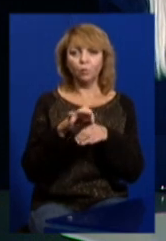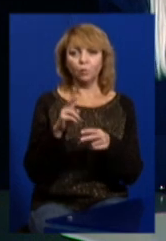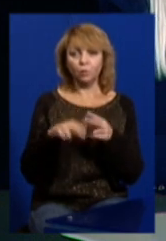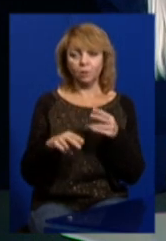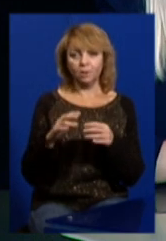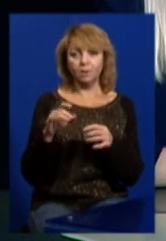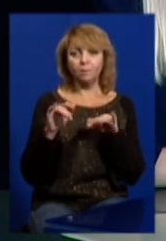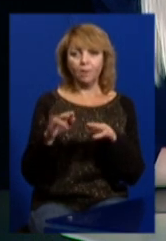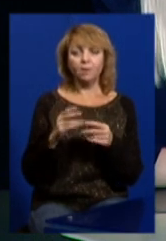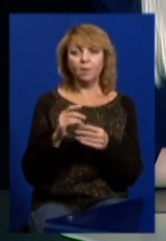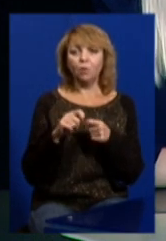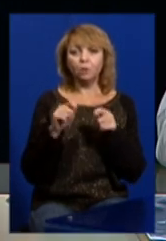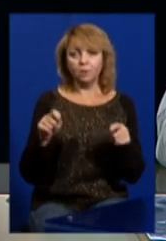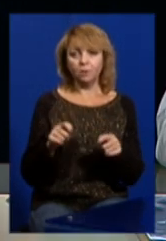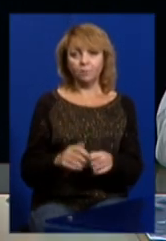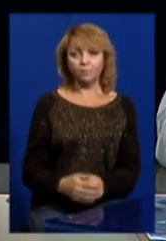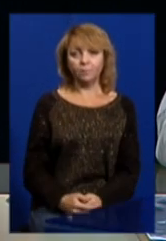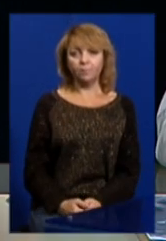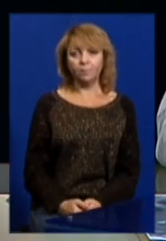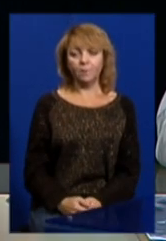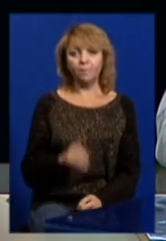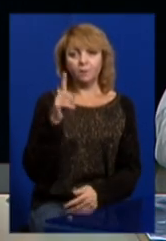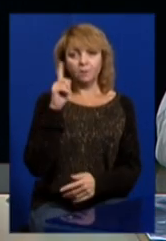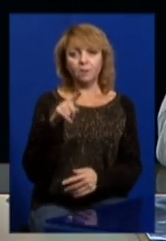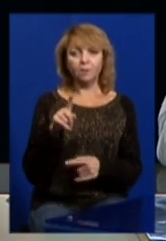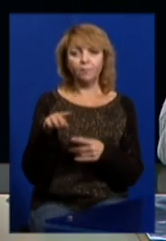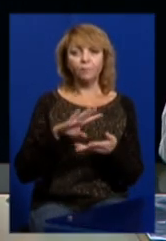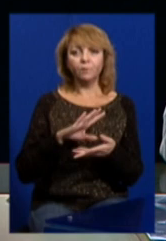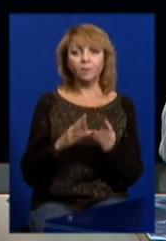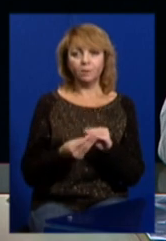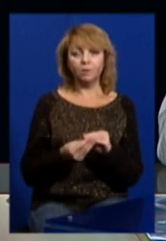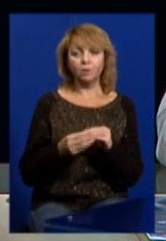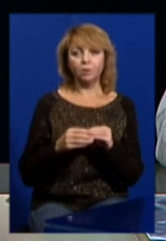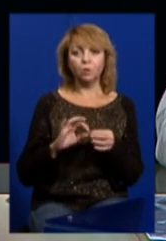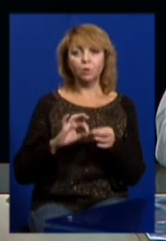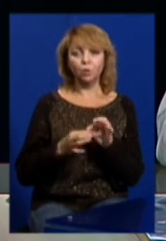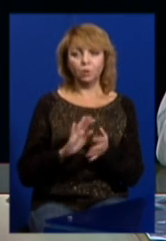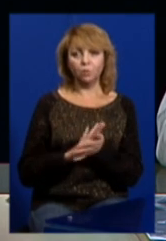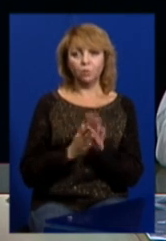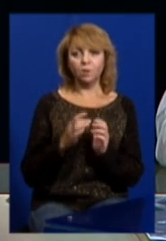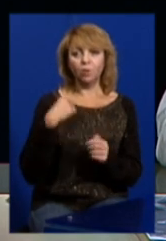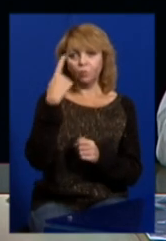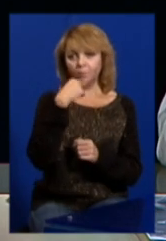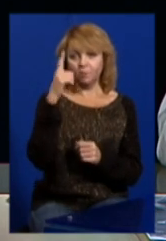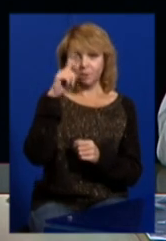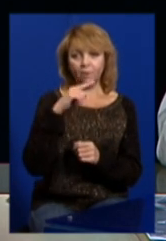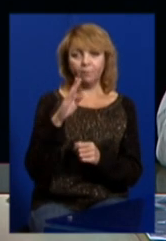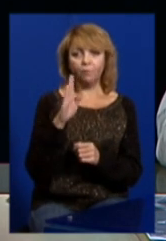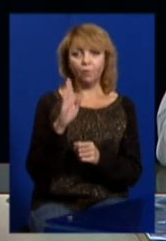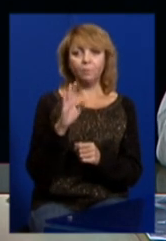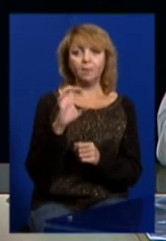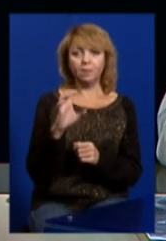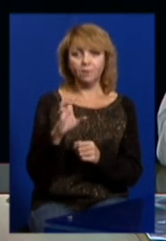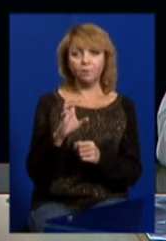це може статися... Ну, знаєте, там взагалі сложна ситуація. Я особисто знав Володимира